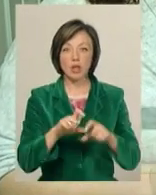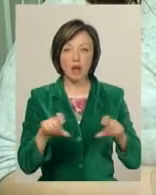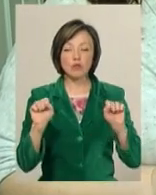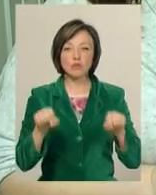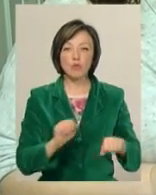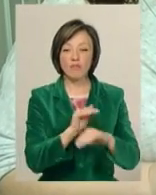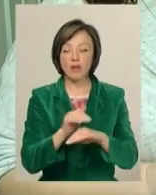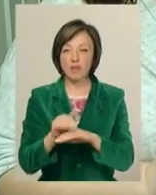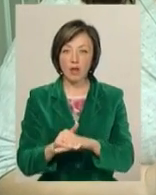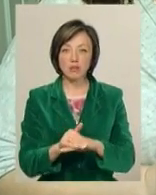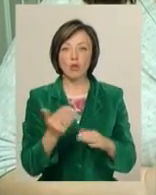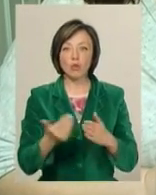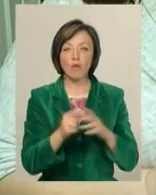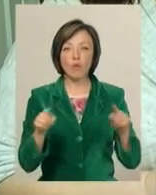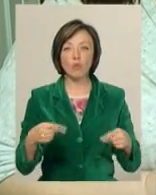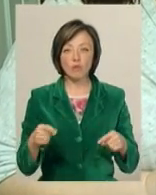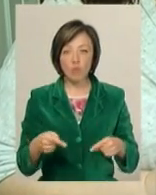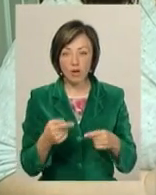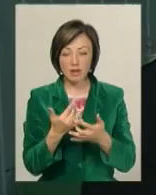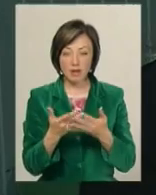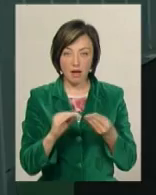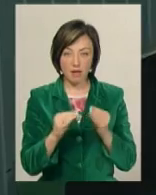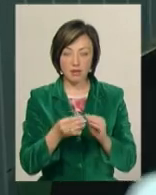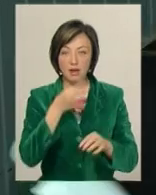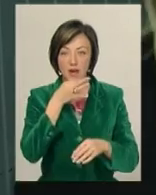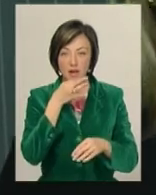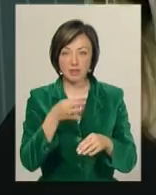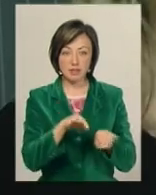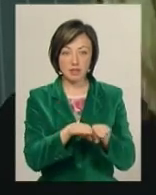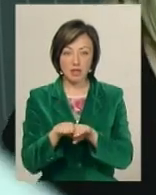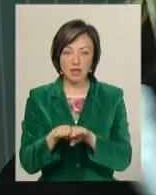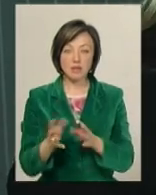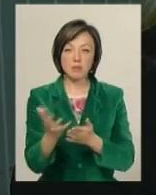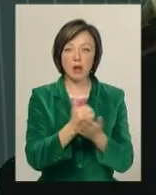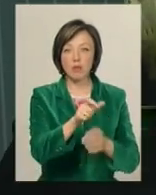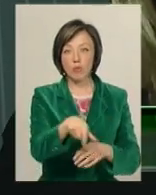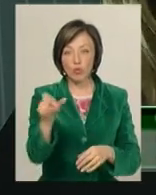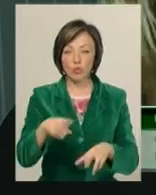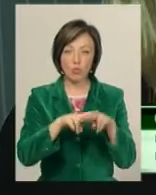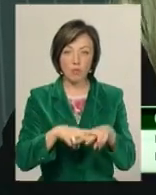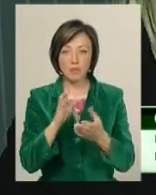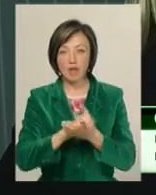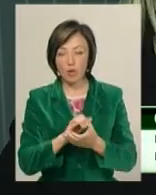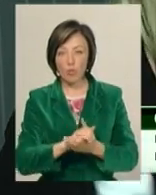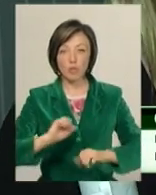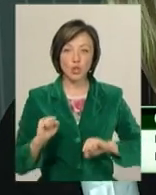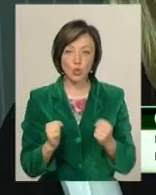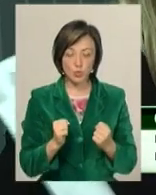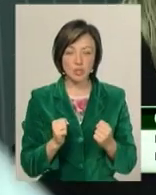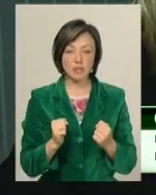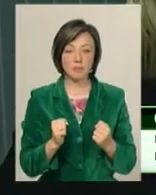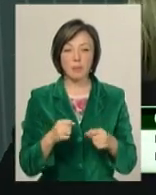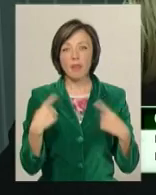зможуть виявляти нове утворення на ранніх стадіях. Збрали по людям – кумов'я, знакомі, друзі,